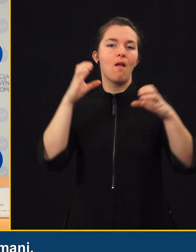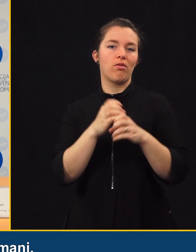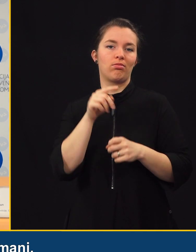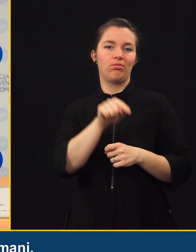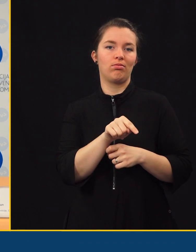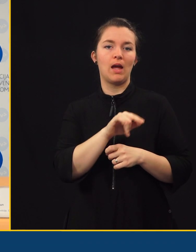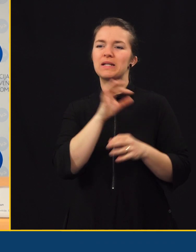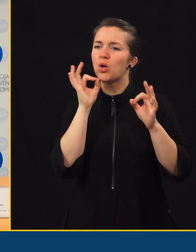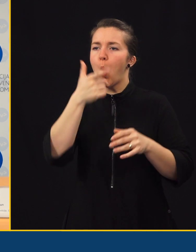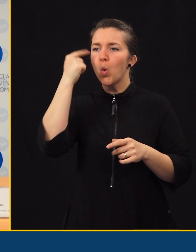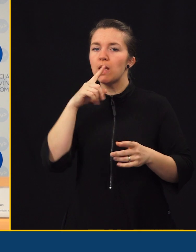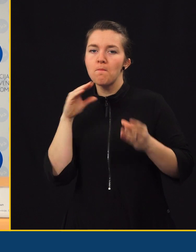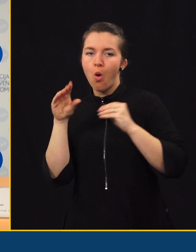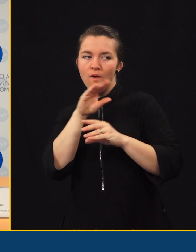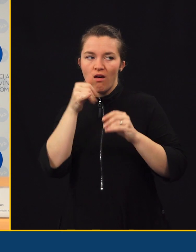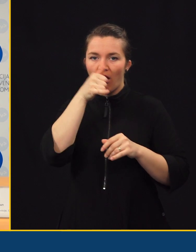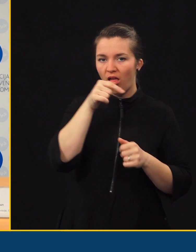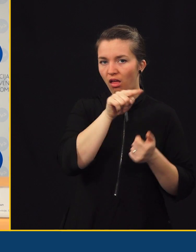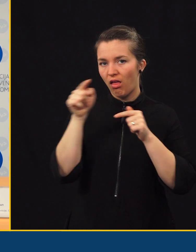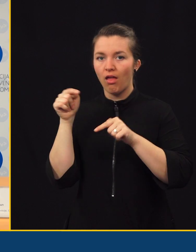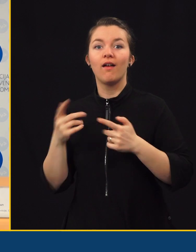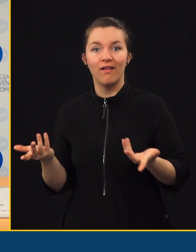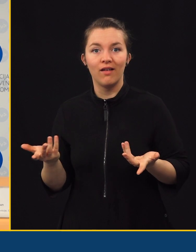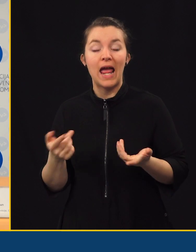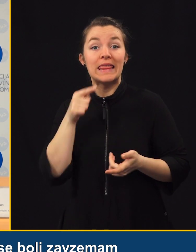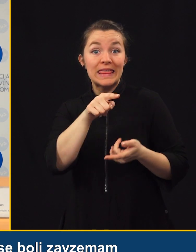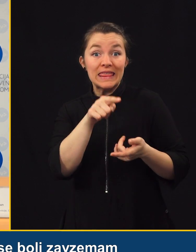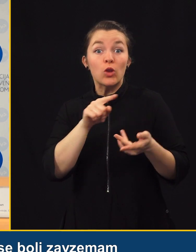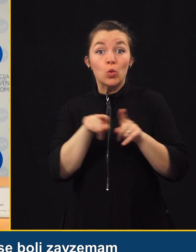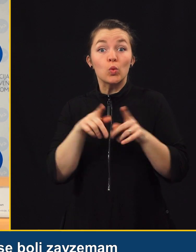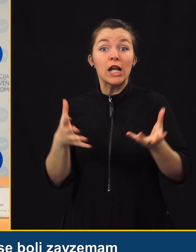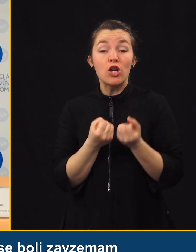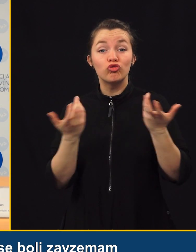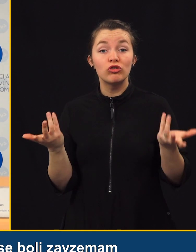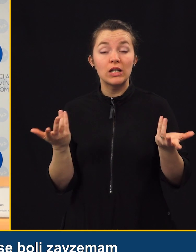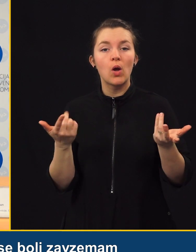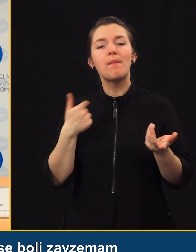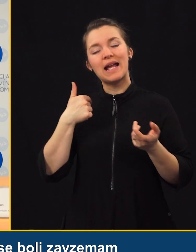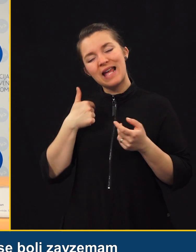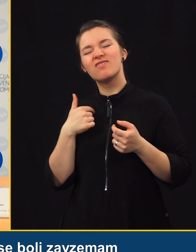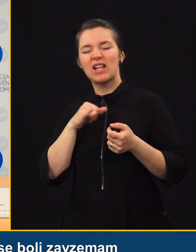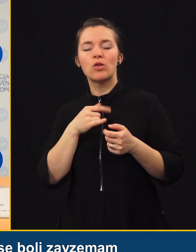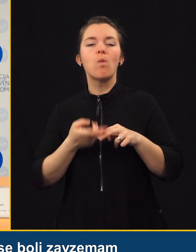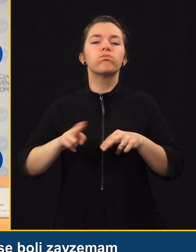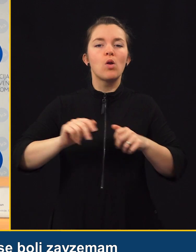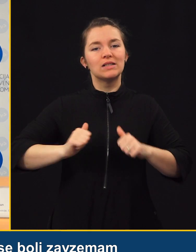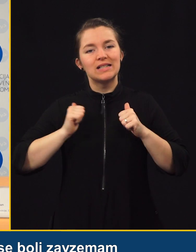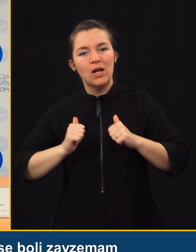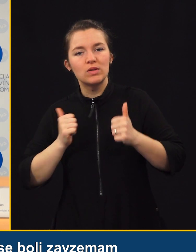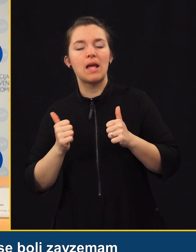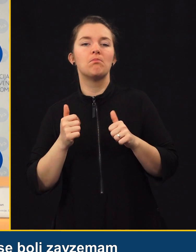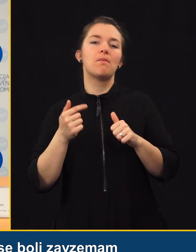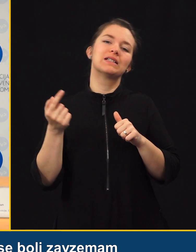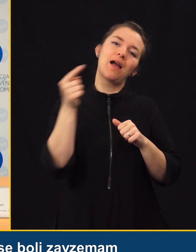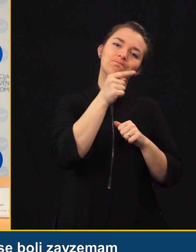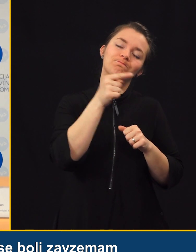pogovarjali. Ampak se pravi, to je mogoče tudi ena odrešitev na tem represivnem področju. Se pa jaz bolj zauzemam